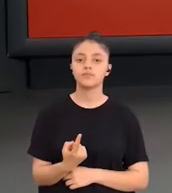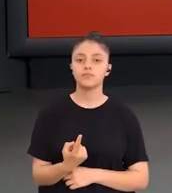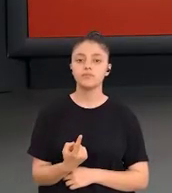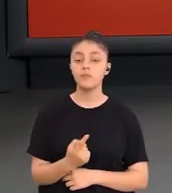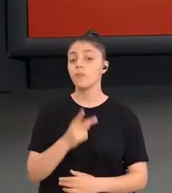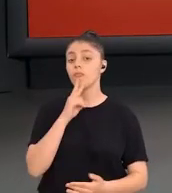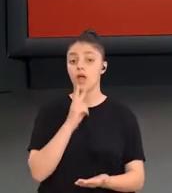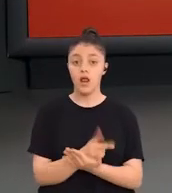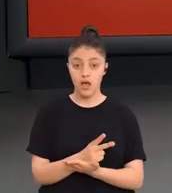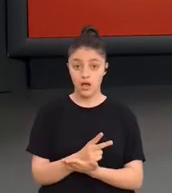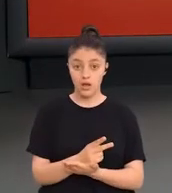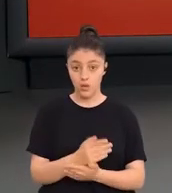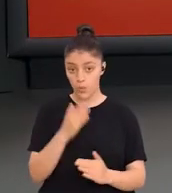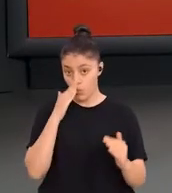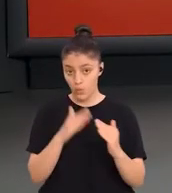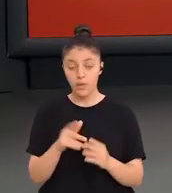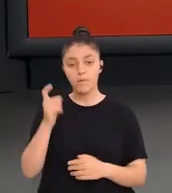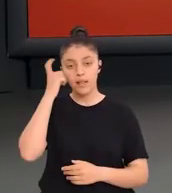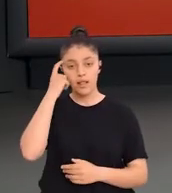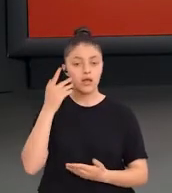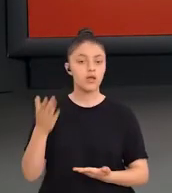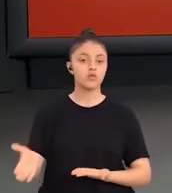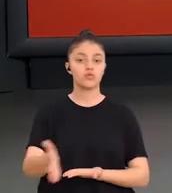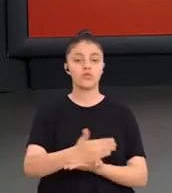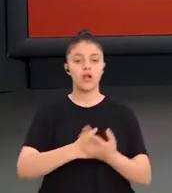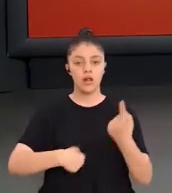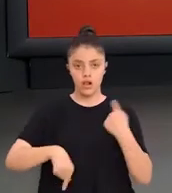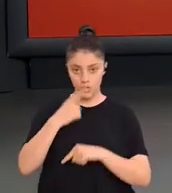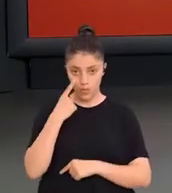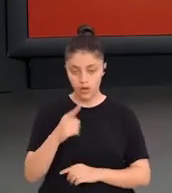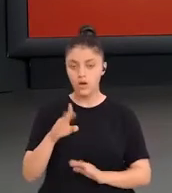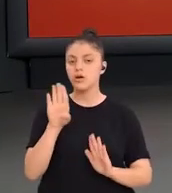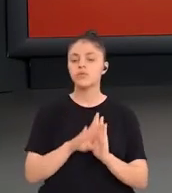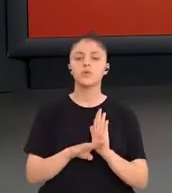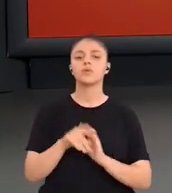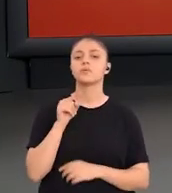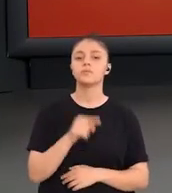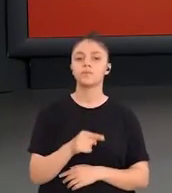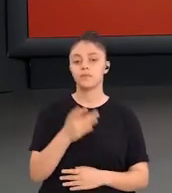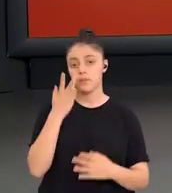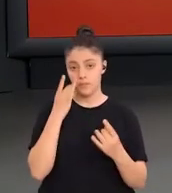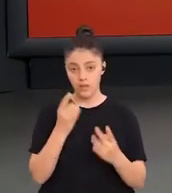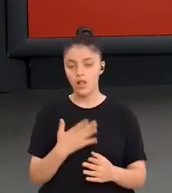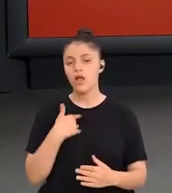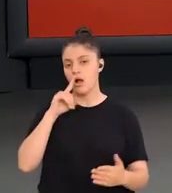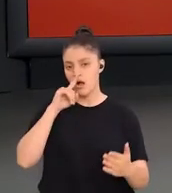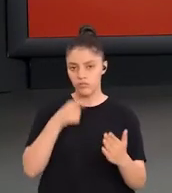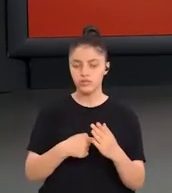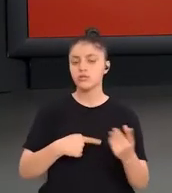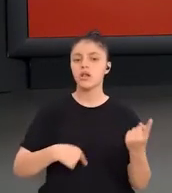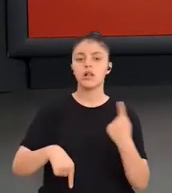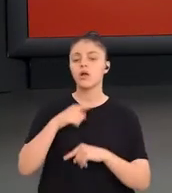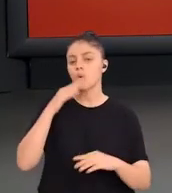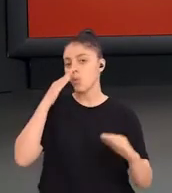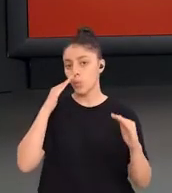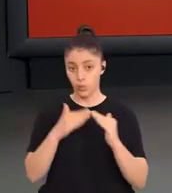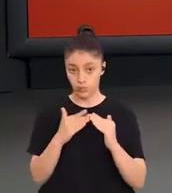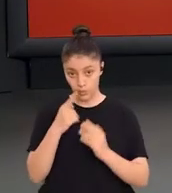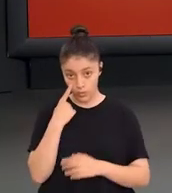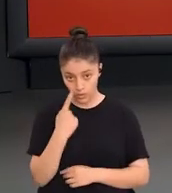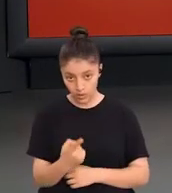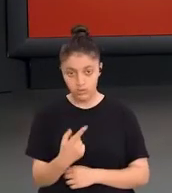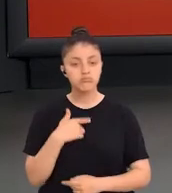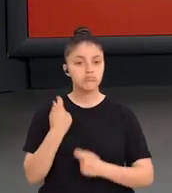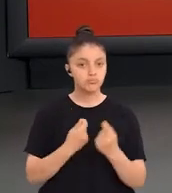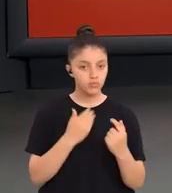karar verilen veri toplama araçlarıyla programın belirlediğimiz amaçlarına dayalı